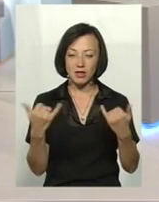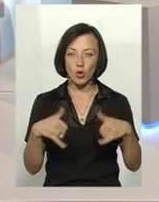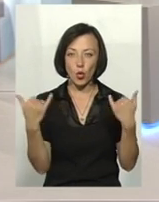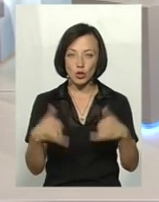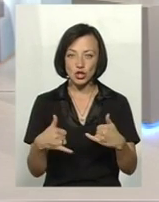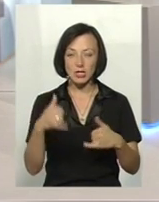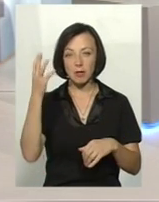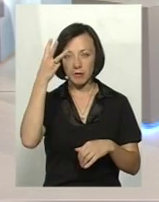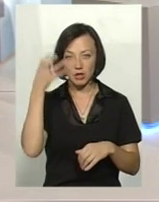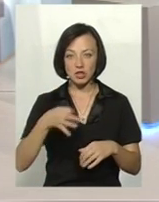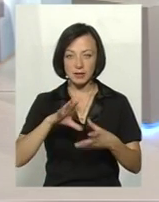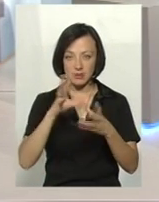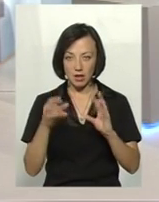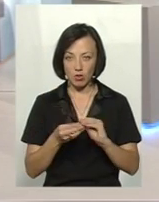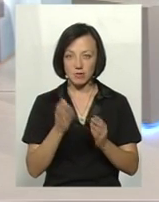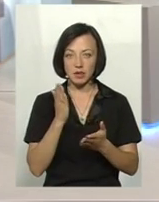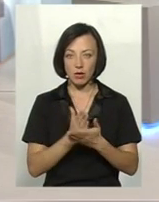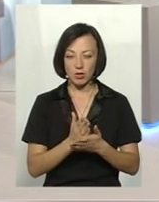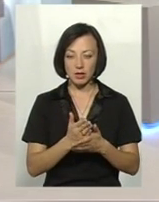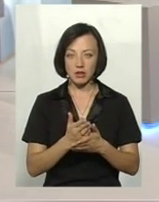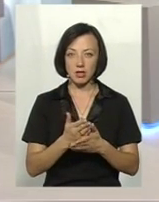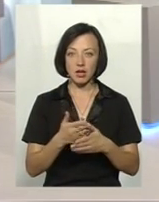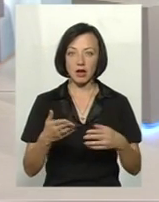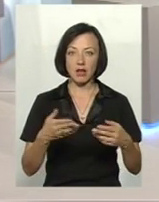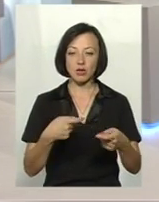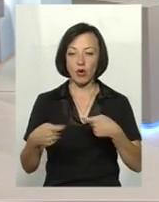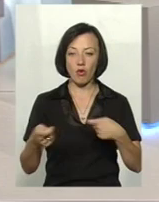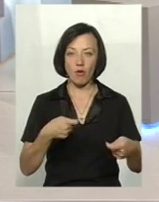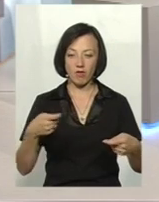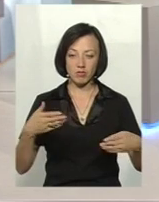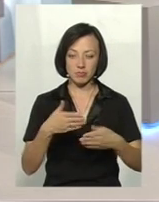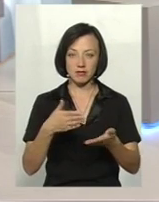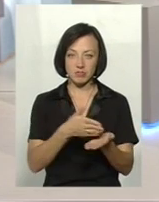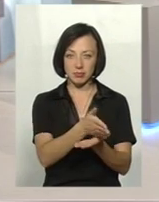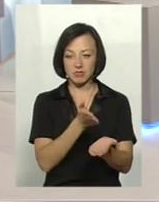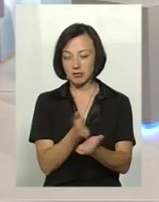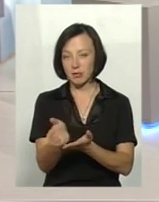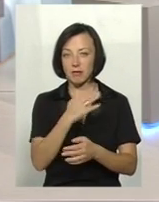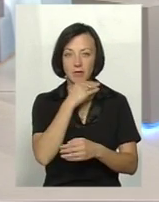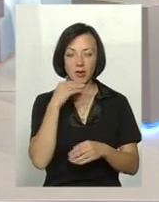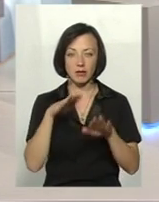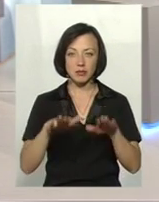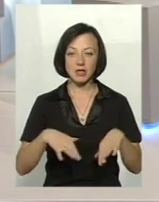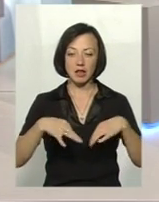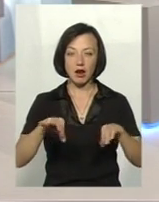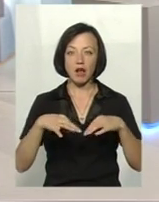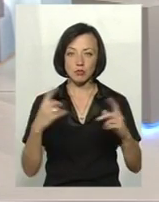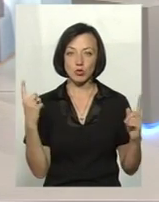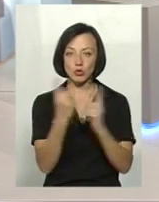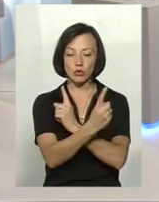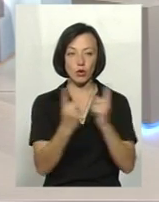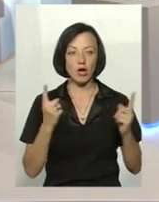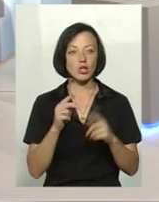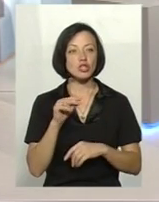Хмельниччини знаходиться на перетині торгових шляхів, в такому місці, де дуже багато транспорту проходить,